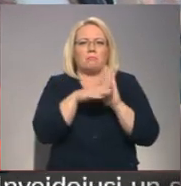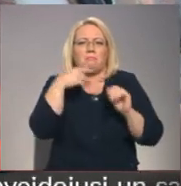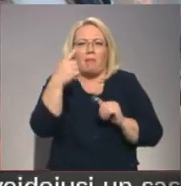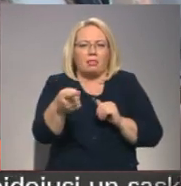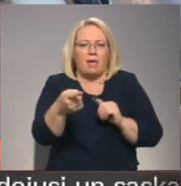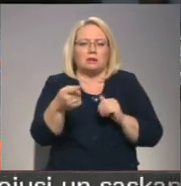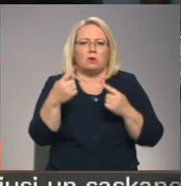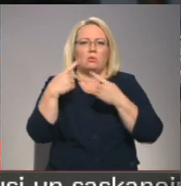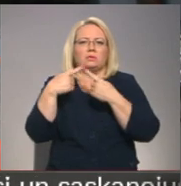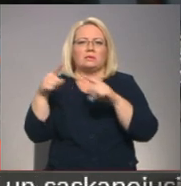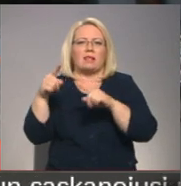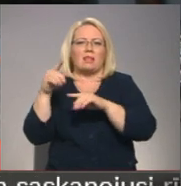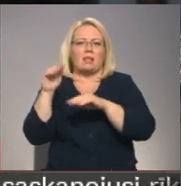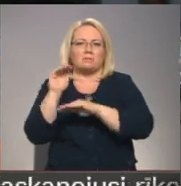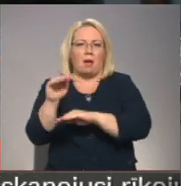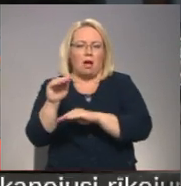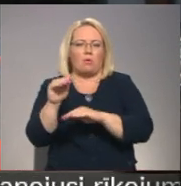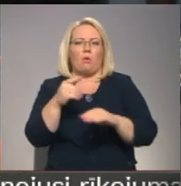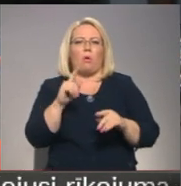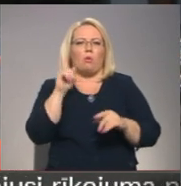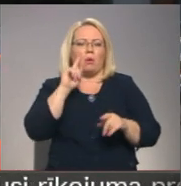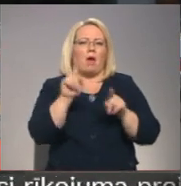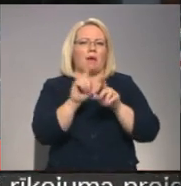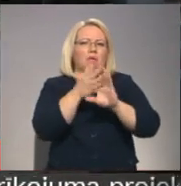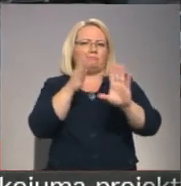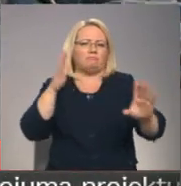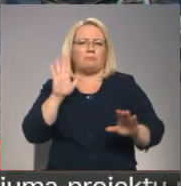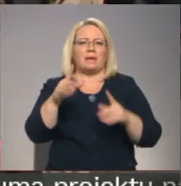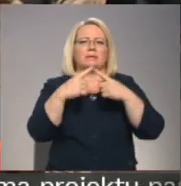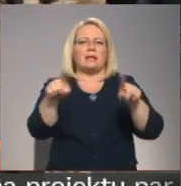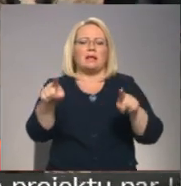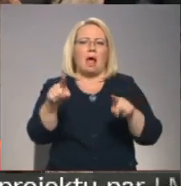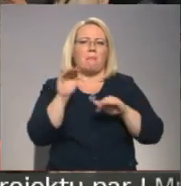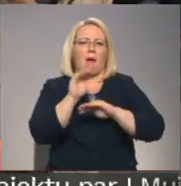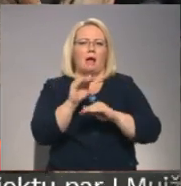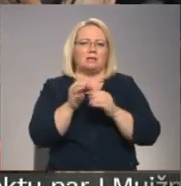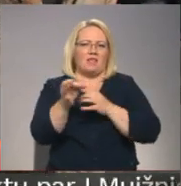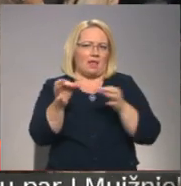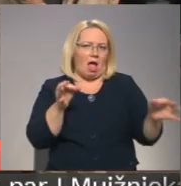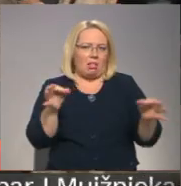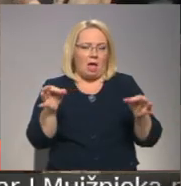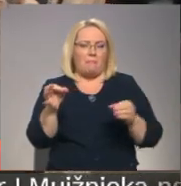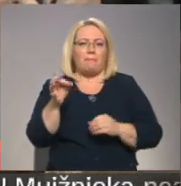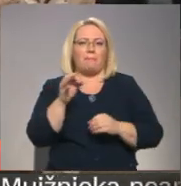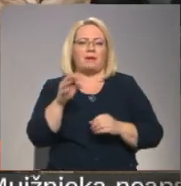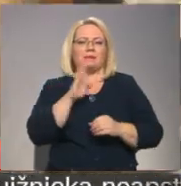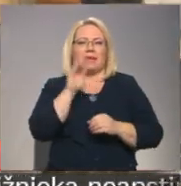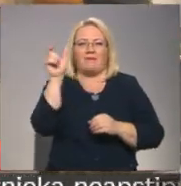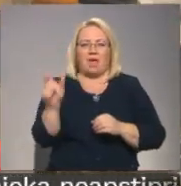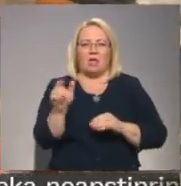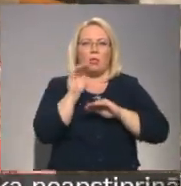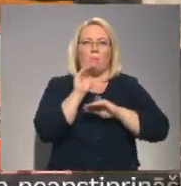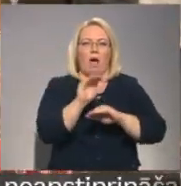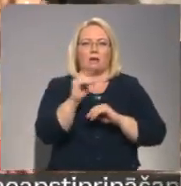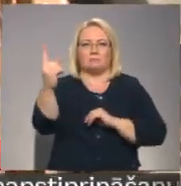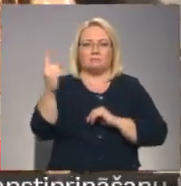citā deli. Nemazā garas rindas izveidojušās arī pie citām PNB Bankas filiālēm. Veronika Skundze no bankas